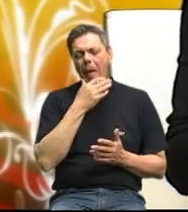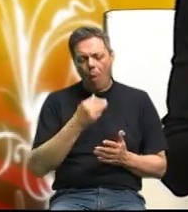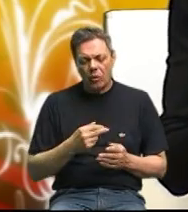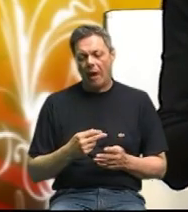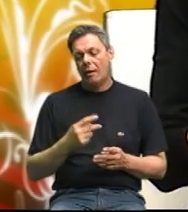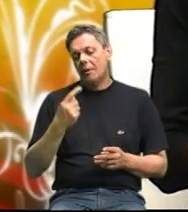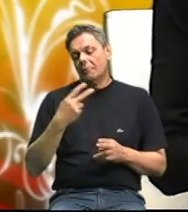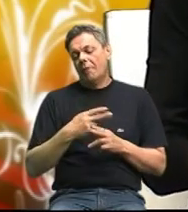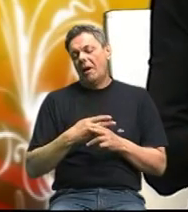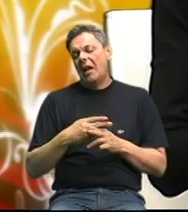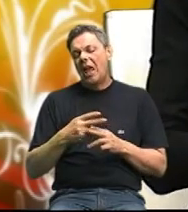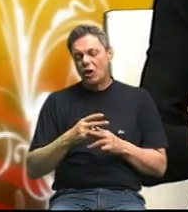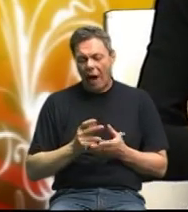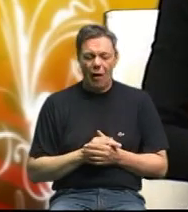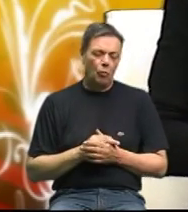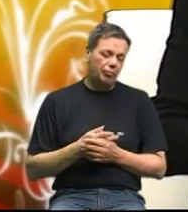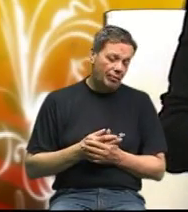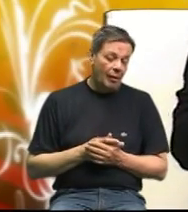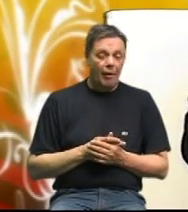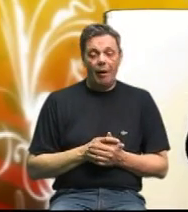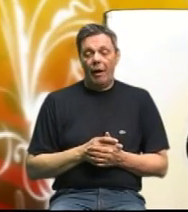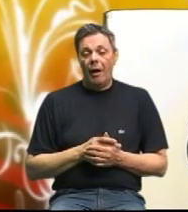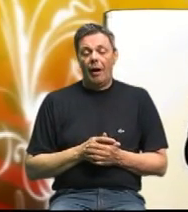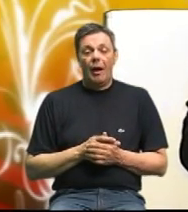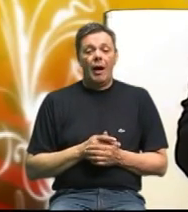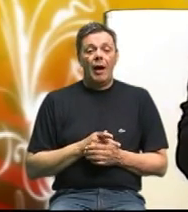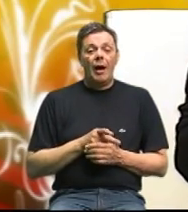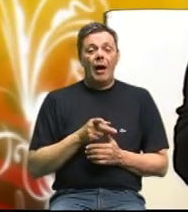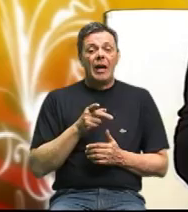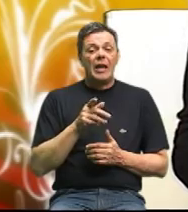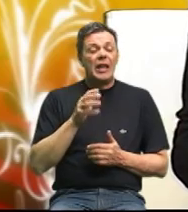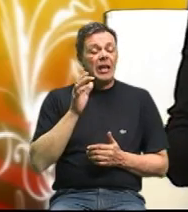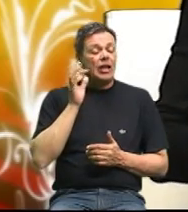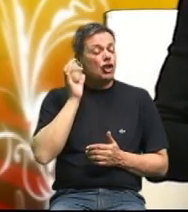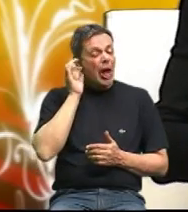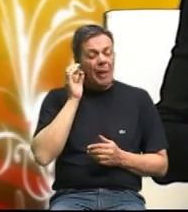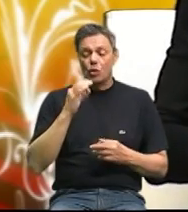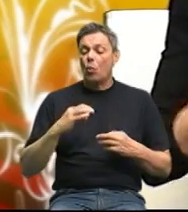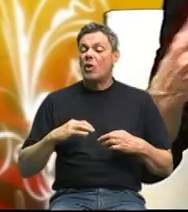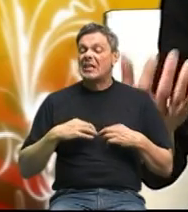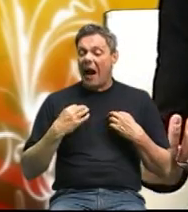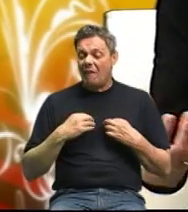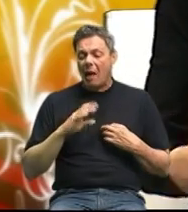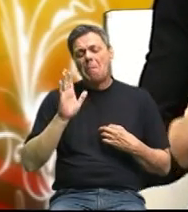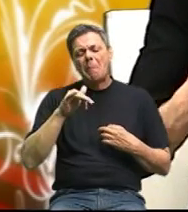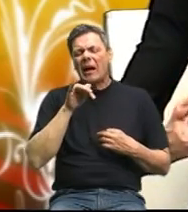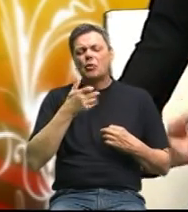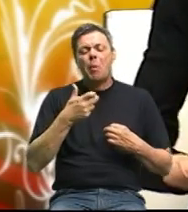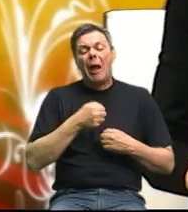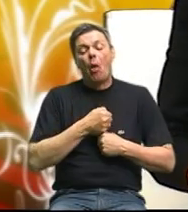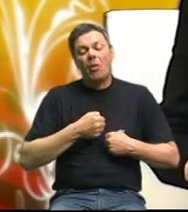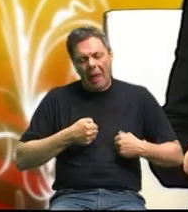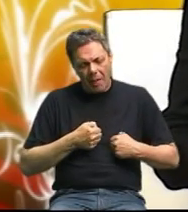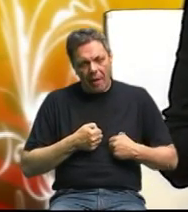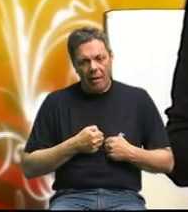proizvodnju, status visoki i ove ženi su zdrave. Kad su i malu deblinu